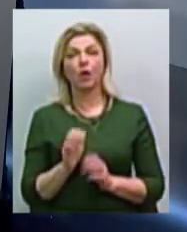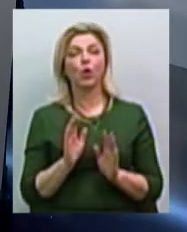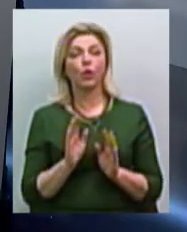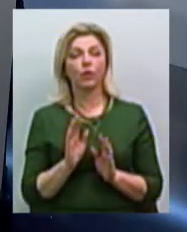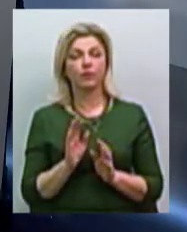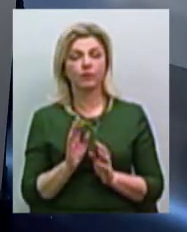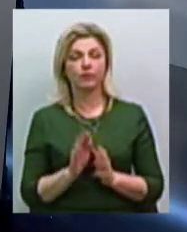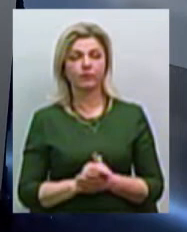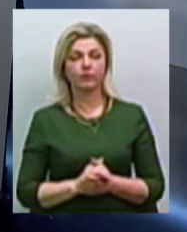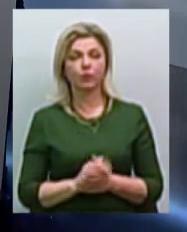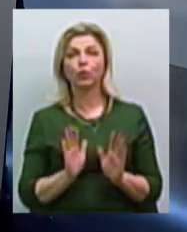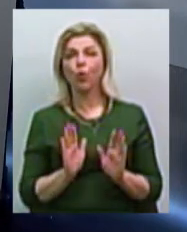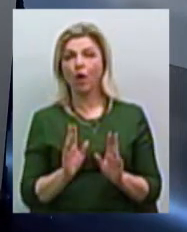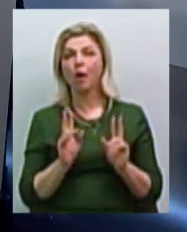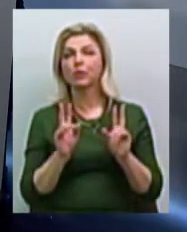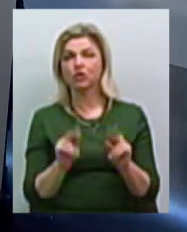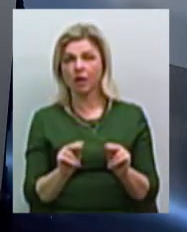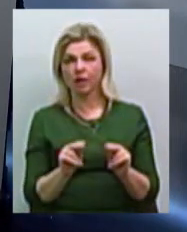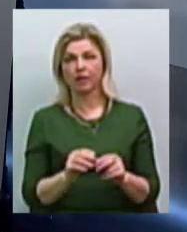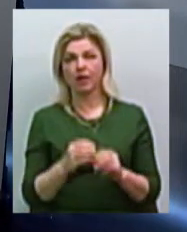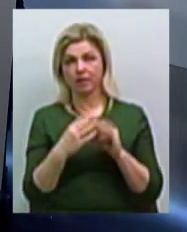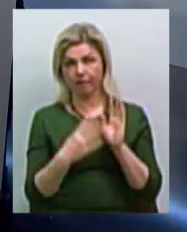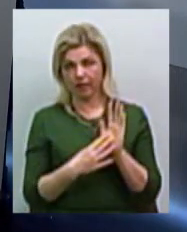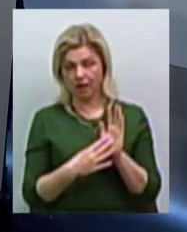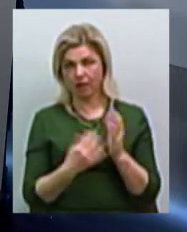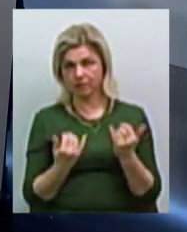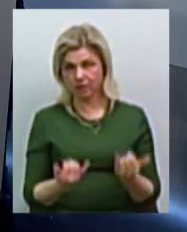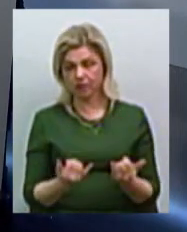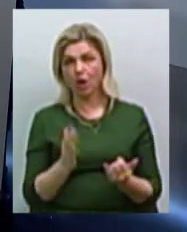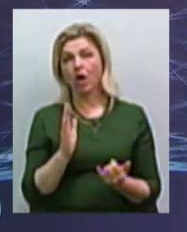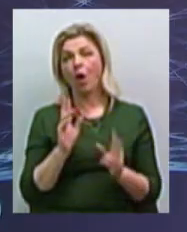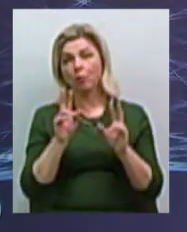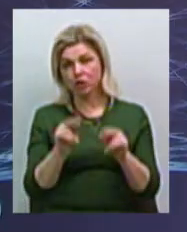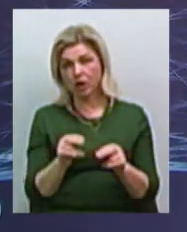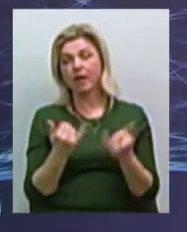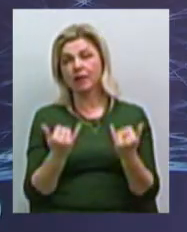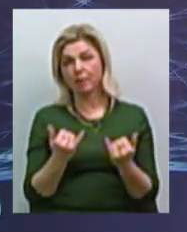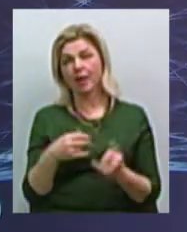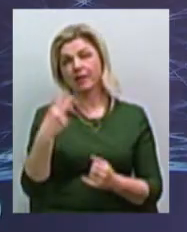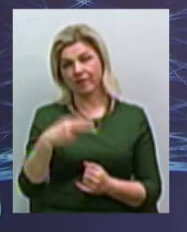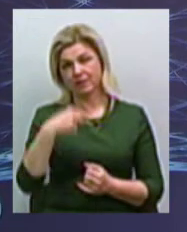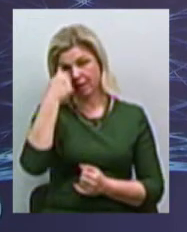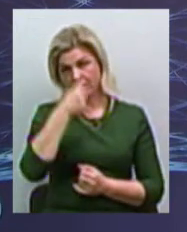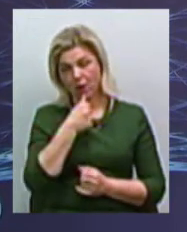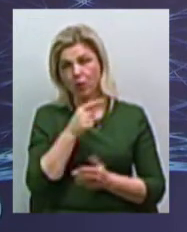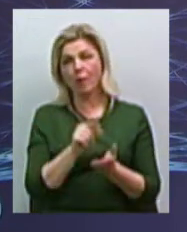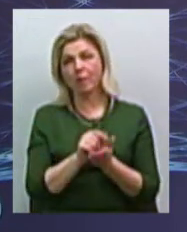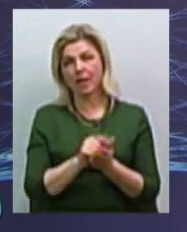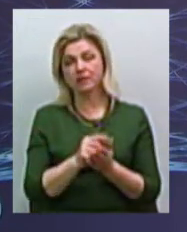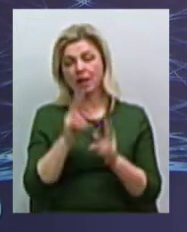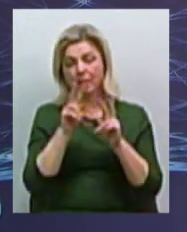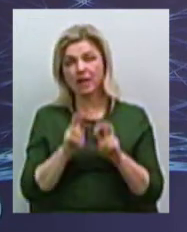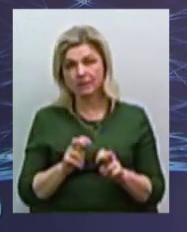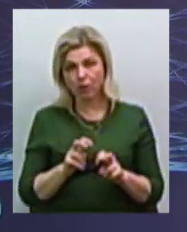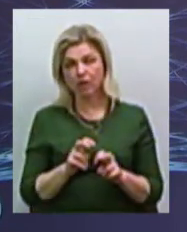Тільки обіщали. Тепер обіщають в 2020 році пенсії пересмотреться. Але